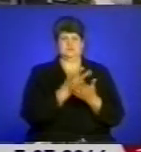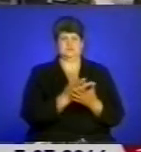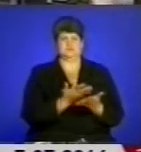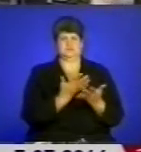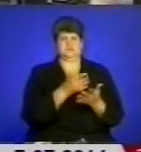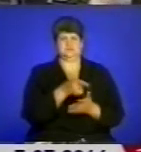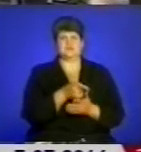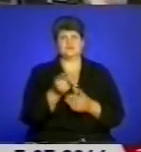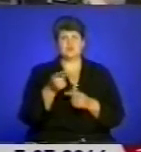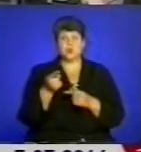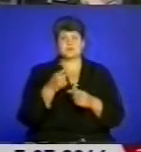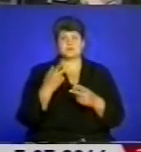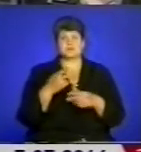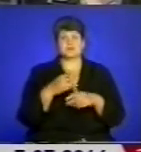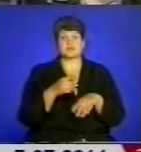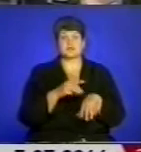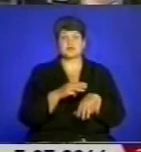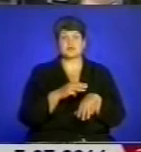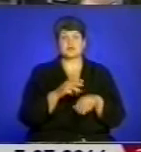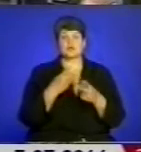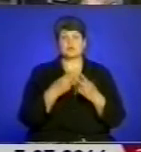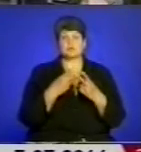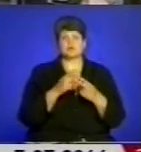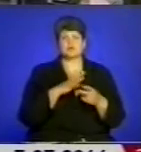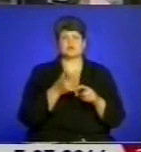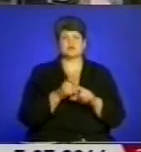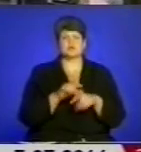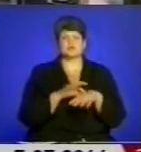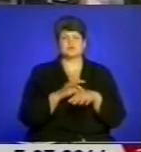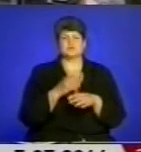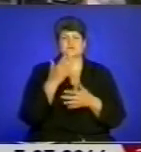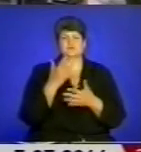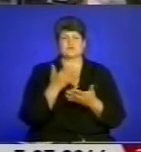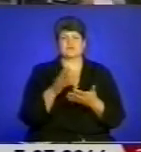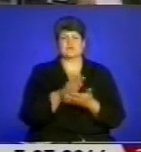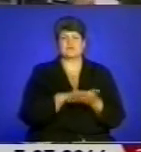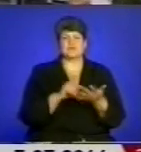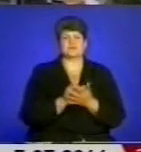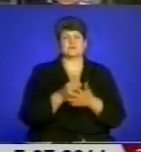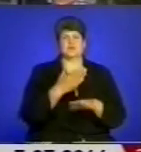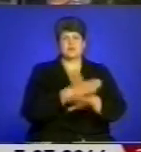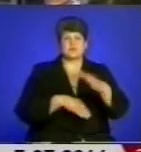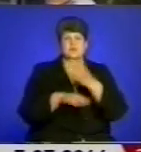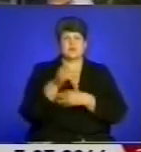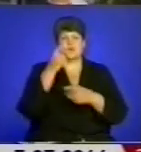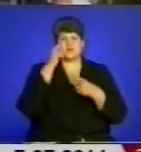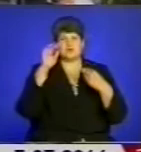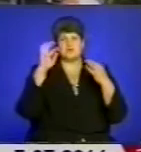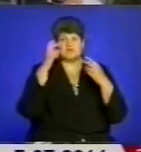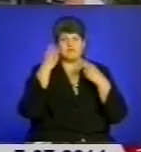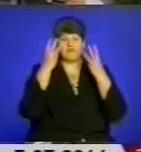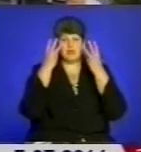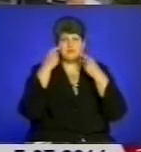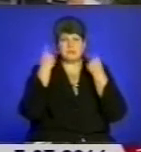Тернопільській тюрмі трупи були жахливо понівичені, вони були відрізані руки та ноги, повипалювані очі, у жінок були